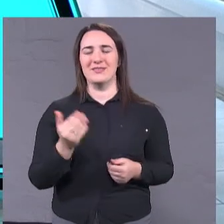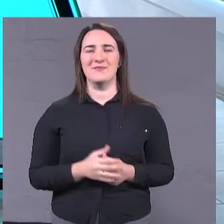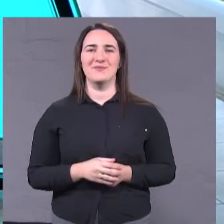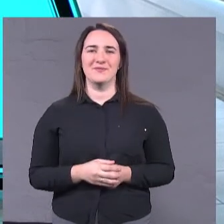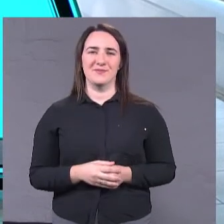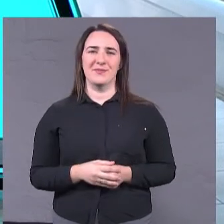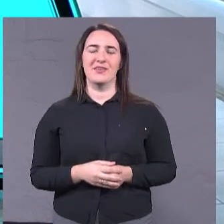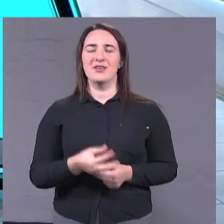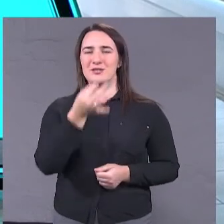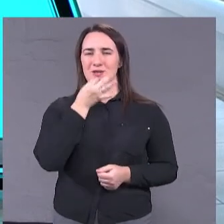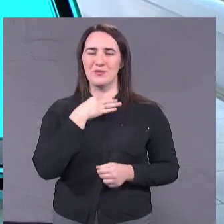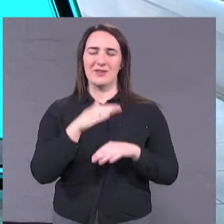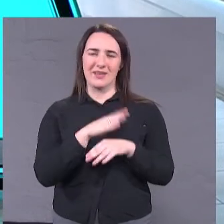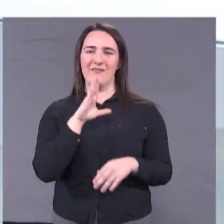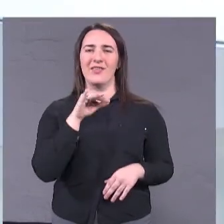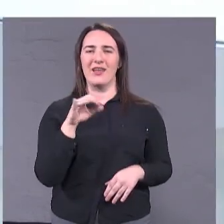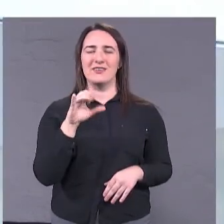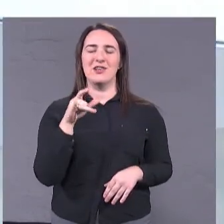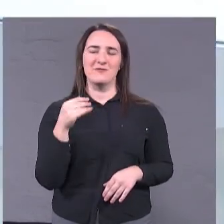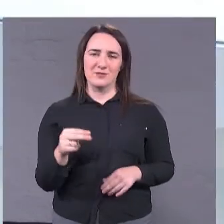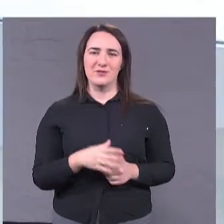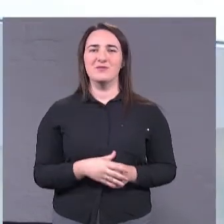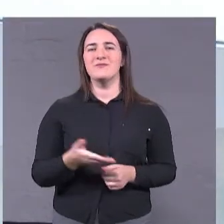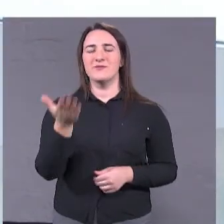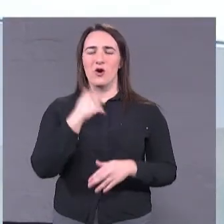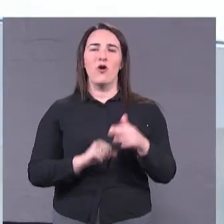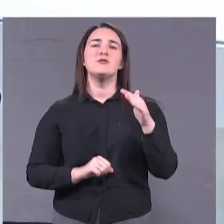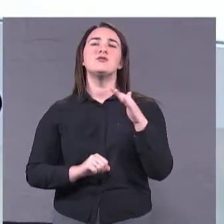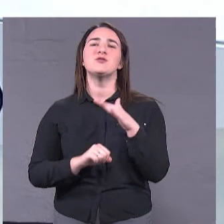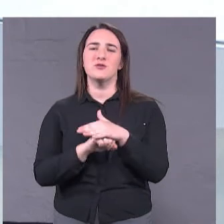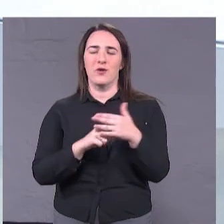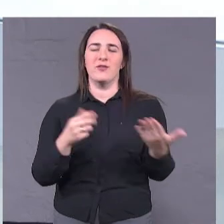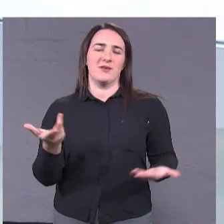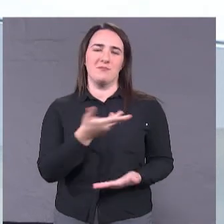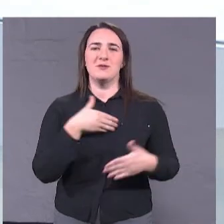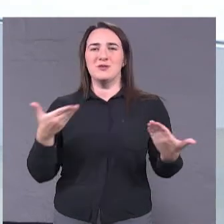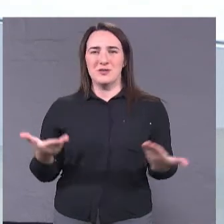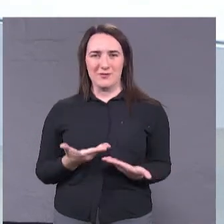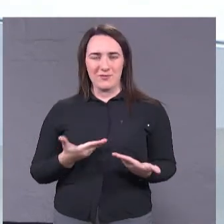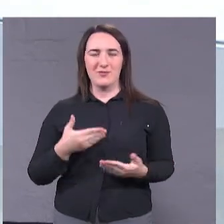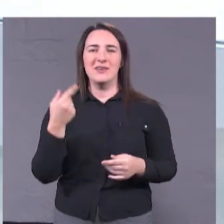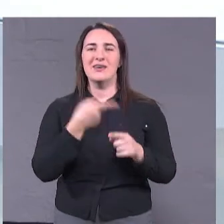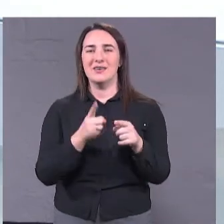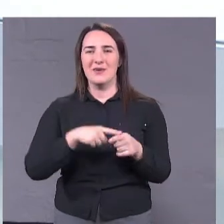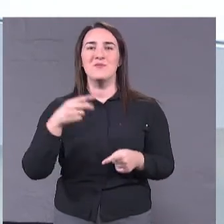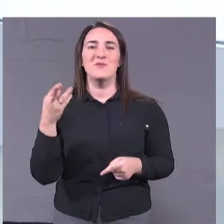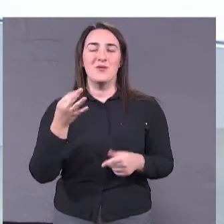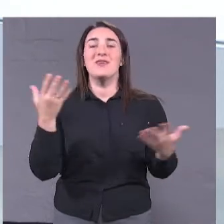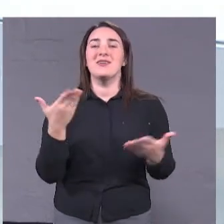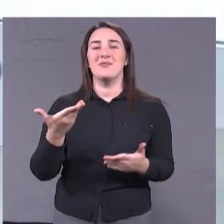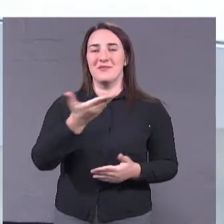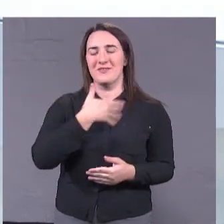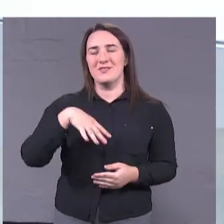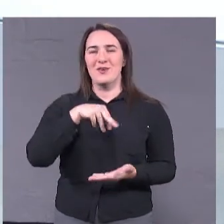ласка, Віталій Васильович, давайте почнемо все ж таки з основи, на якій ми все живемо, по якій ми всі ходимо з вами,